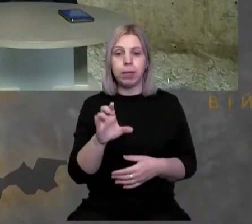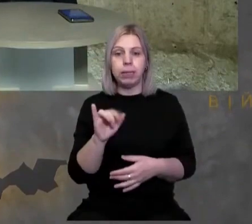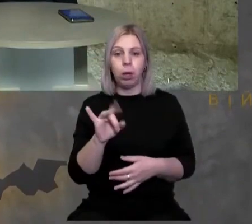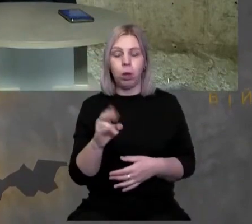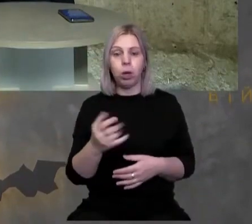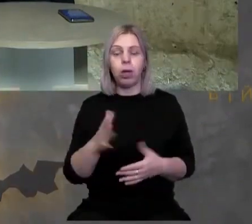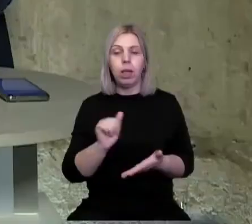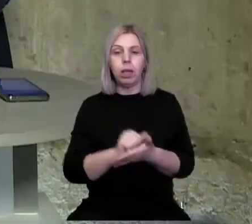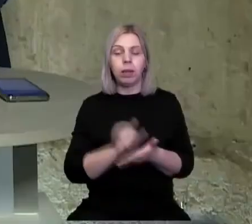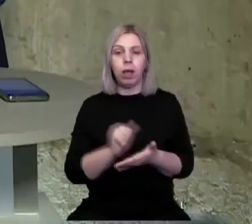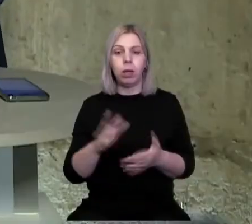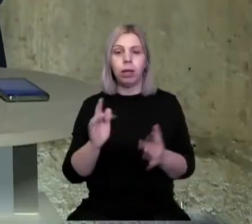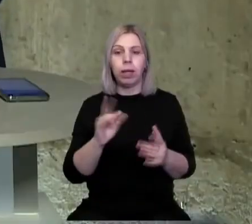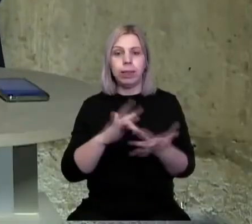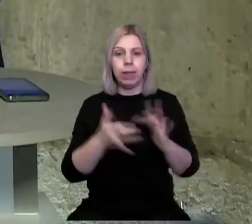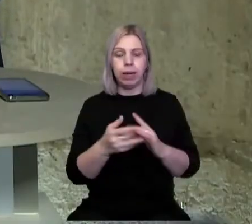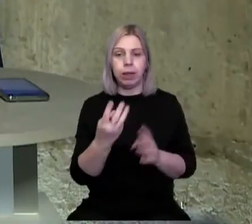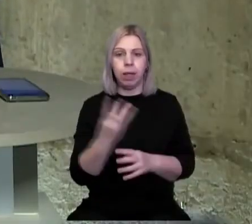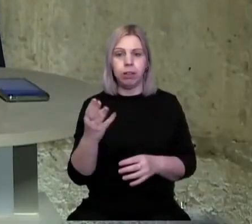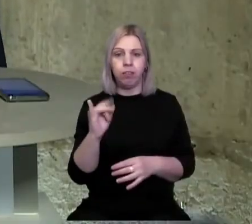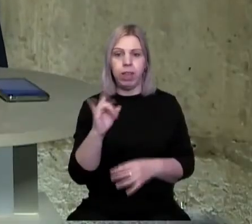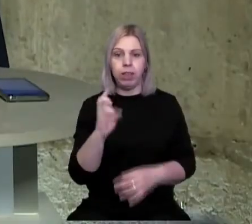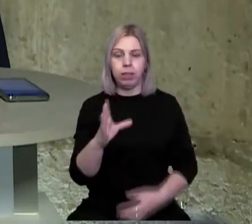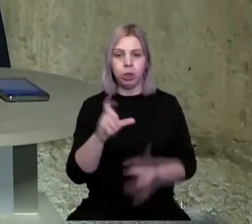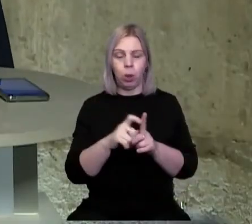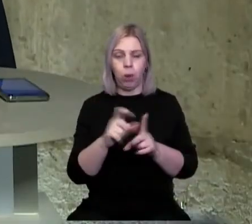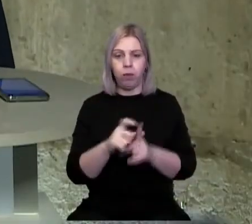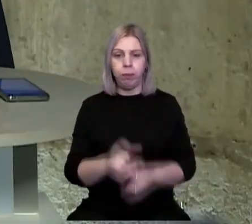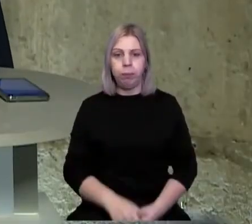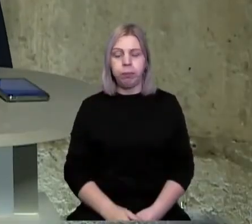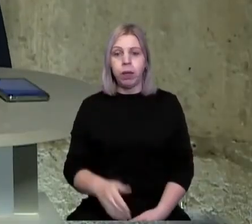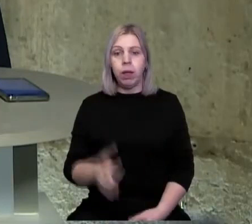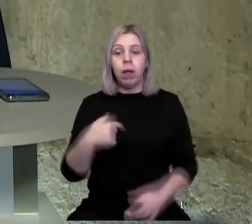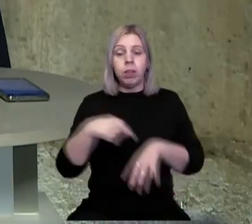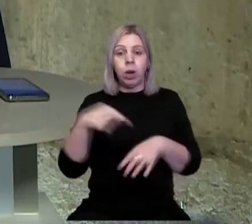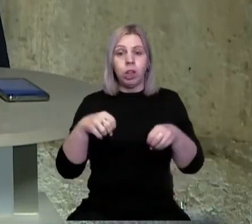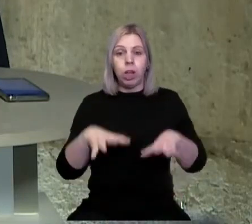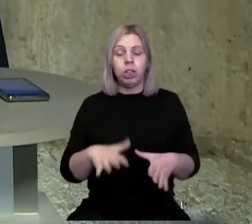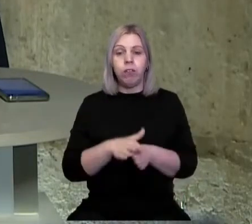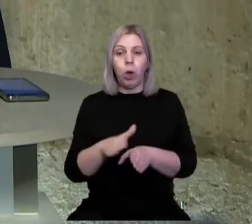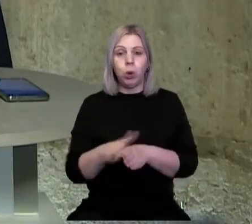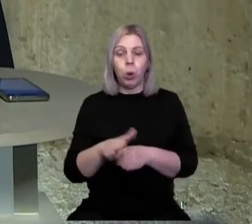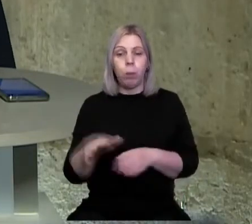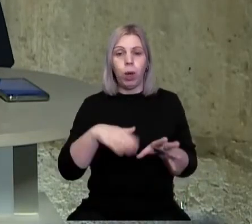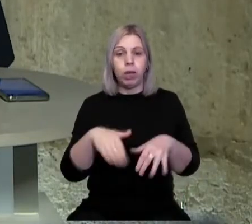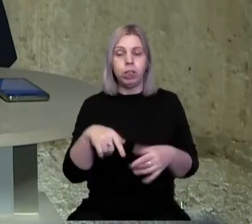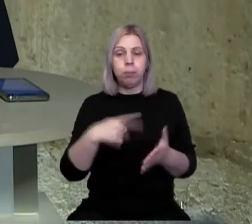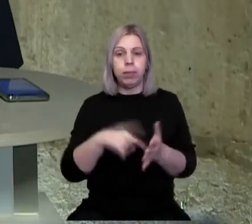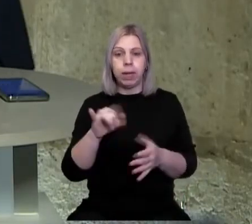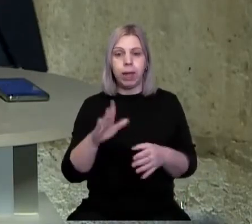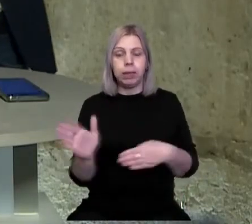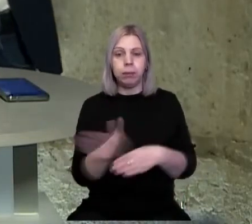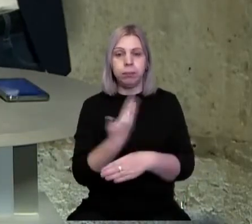Сікурою, шифр-редактором інтернет-видання «Фенікс. Слово». Відреагували на рішення виконкому Мукачевської міськради